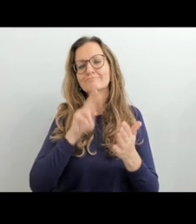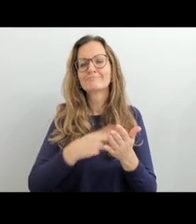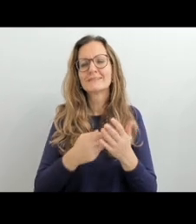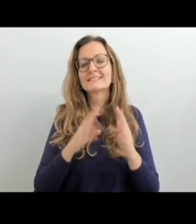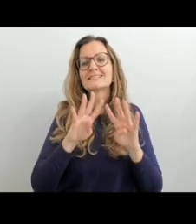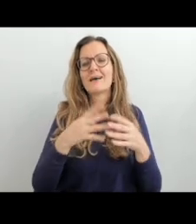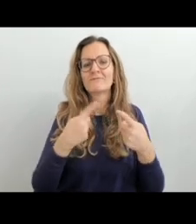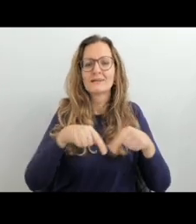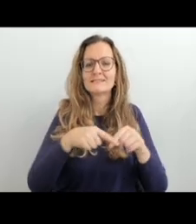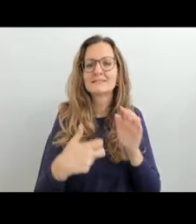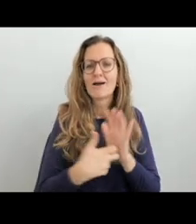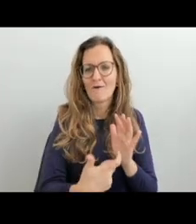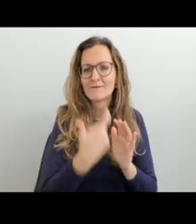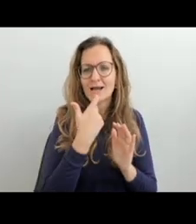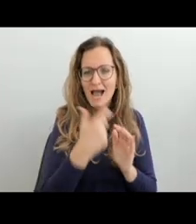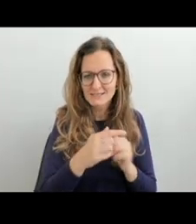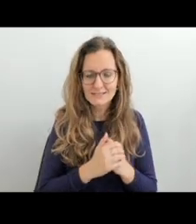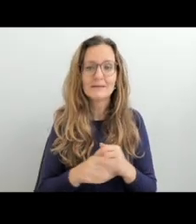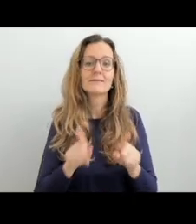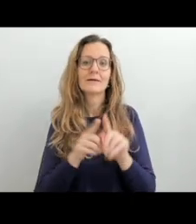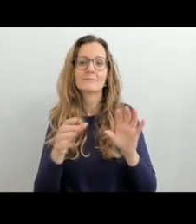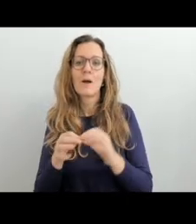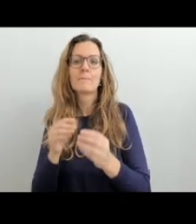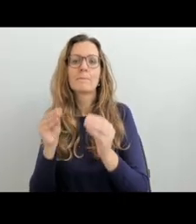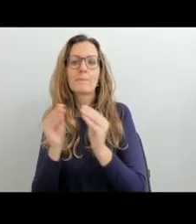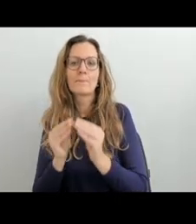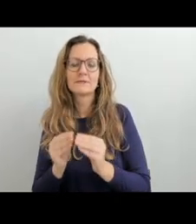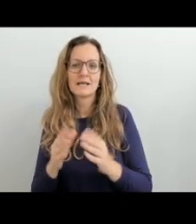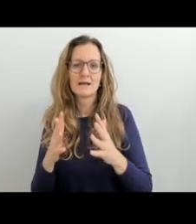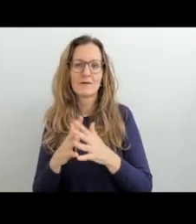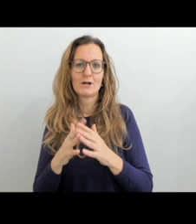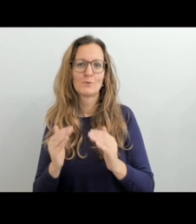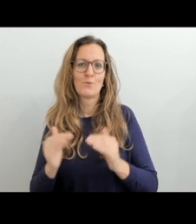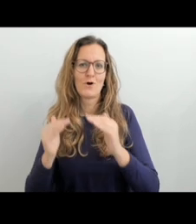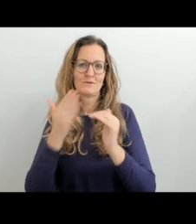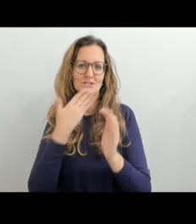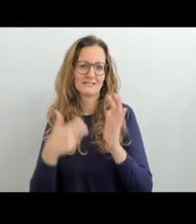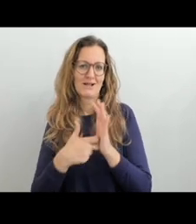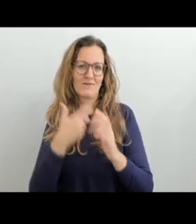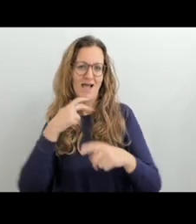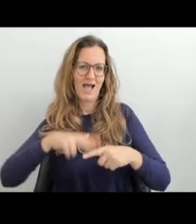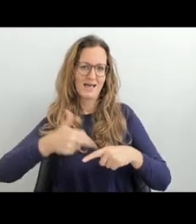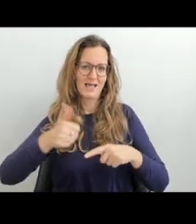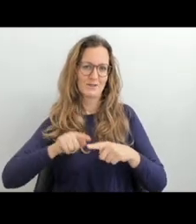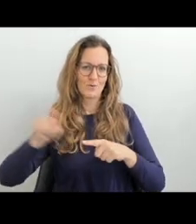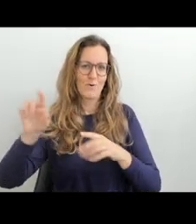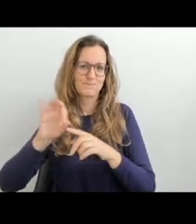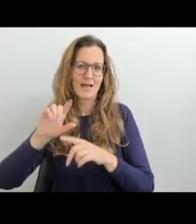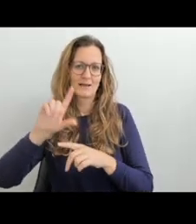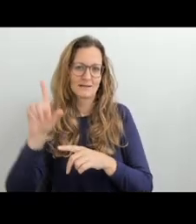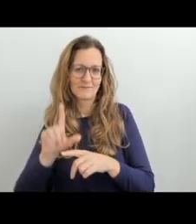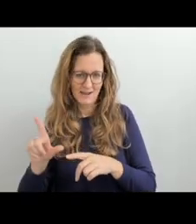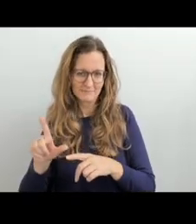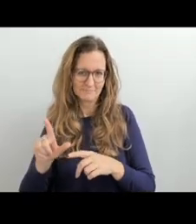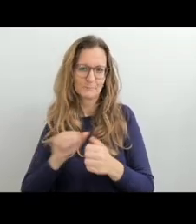Jeden z nich je referenční rámec pro znakové jazyky a druhé jsou popisy referenčních úrovní pro